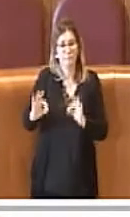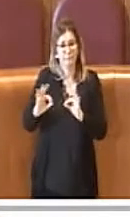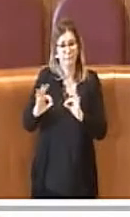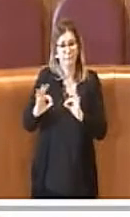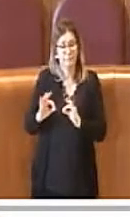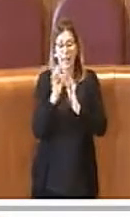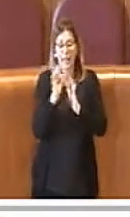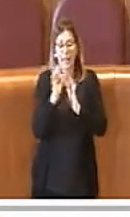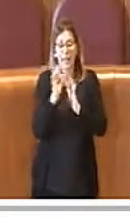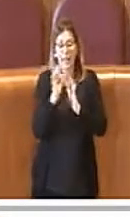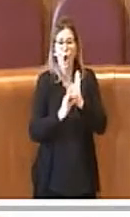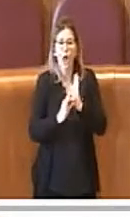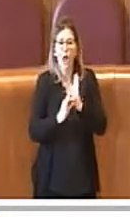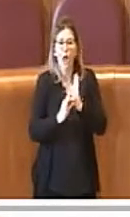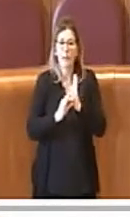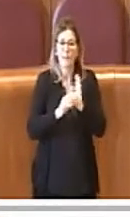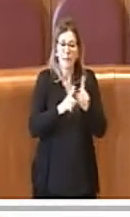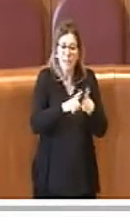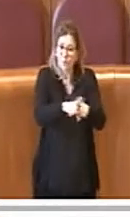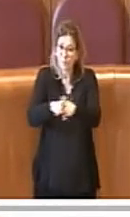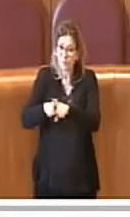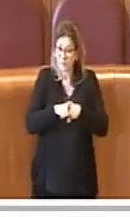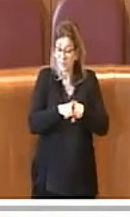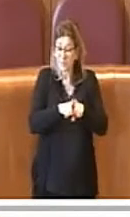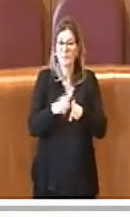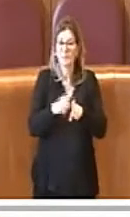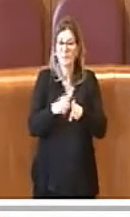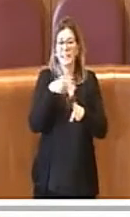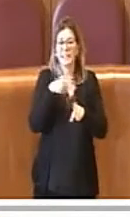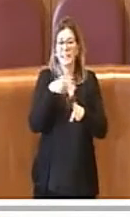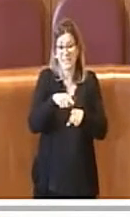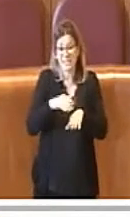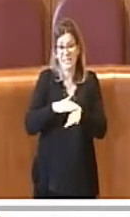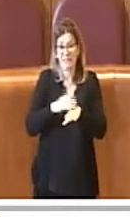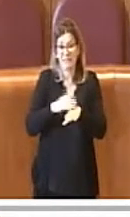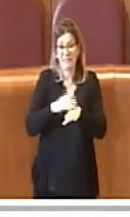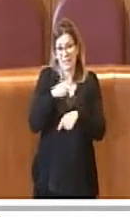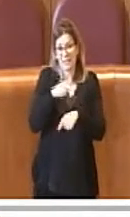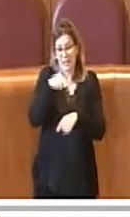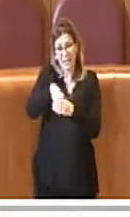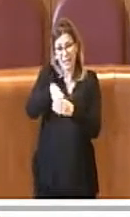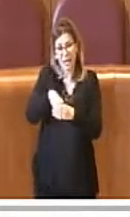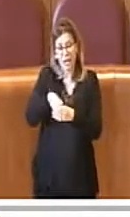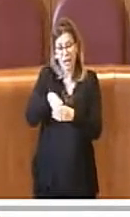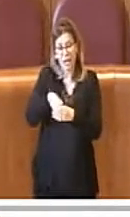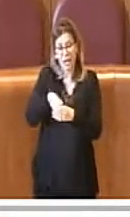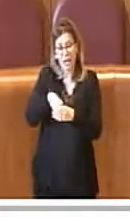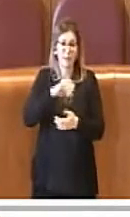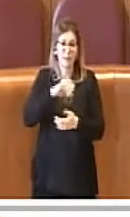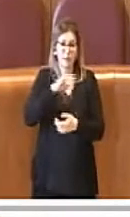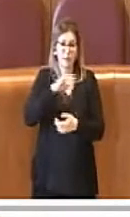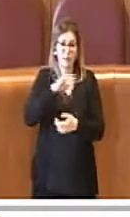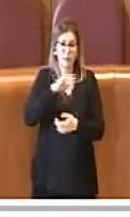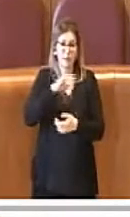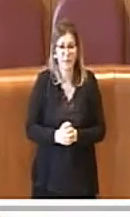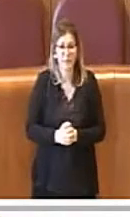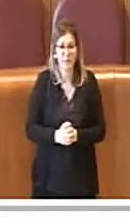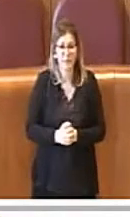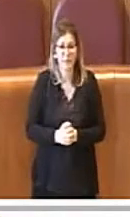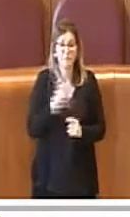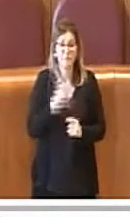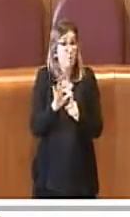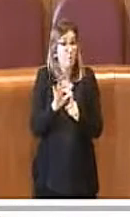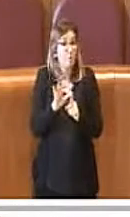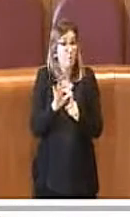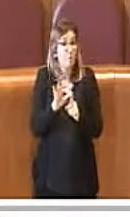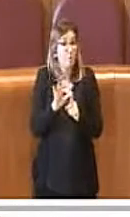condiviso con i destinatari diretti di questi servizi. Come obiettivo abbiamo sempre detto